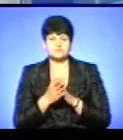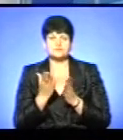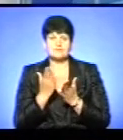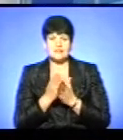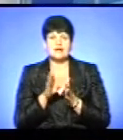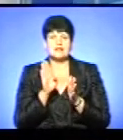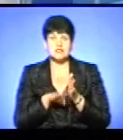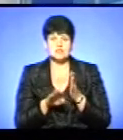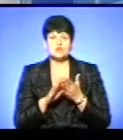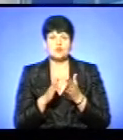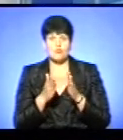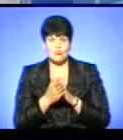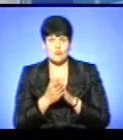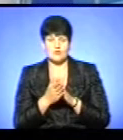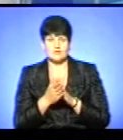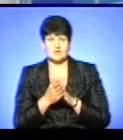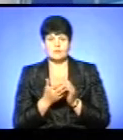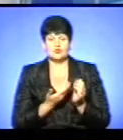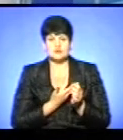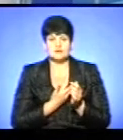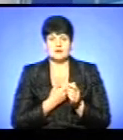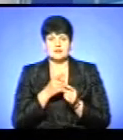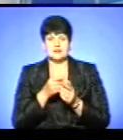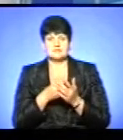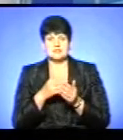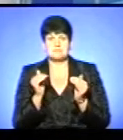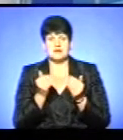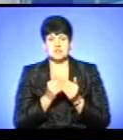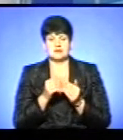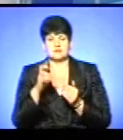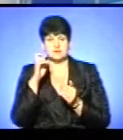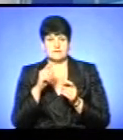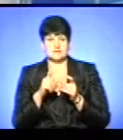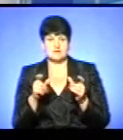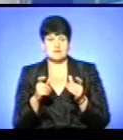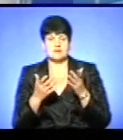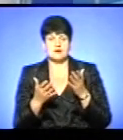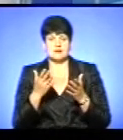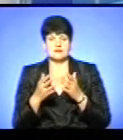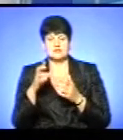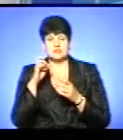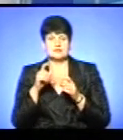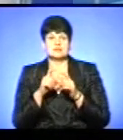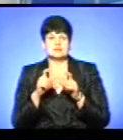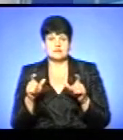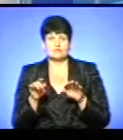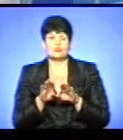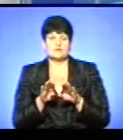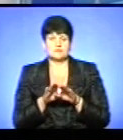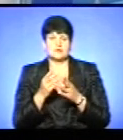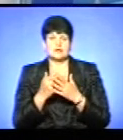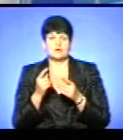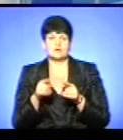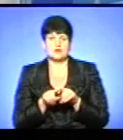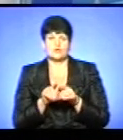умови трішки проживають, ціна навіть менша, ніж в комунальних закладах. Але, звичайно, що в комунальних закладах, якщо в однаковій